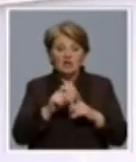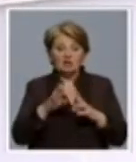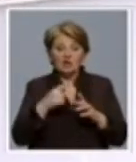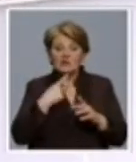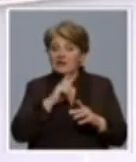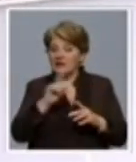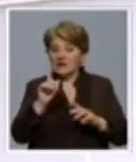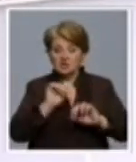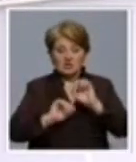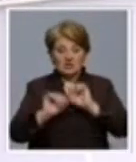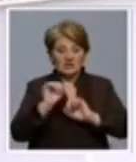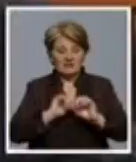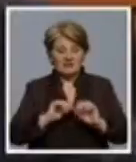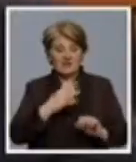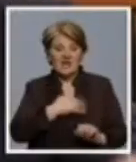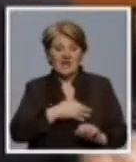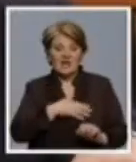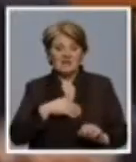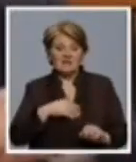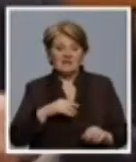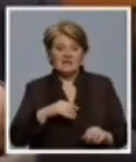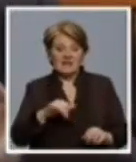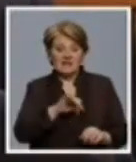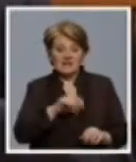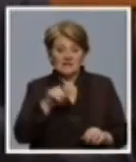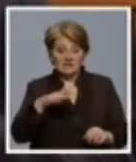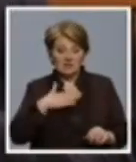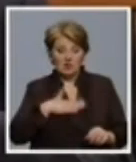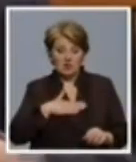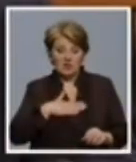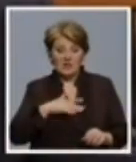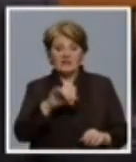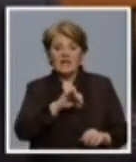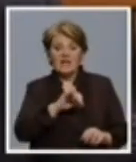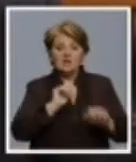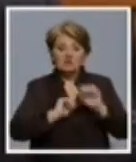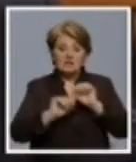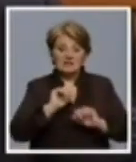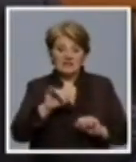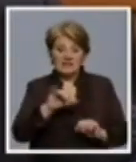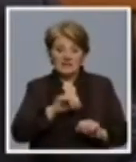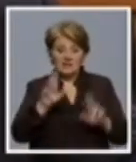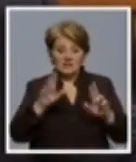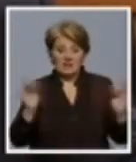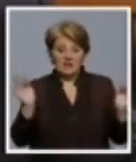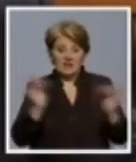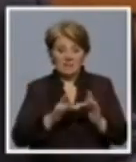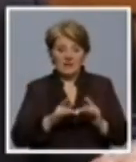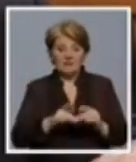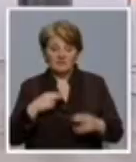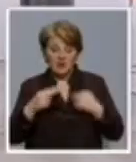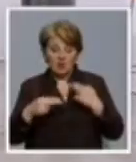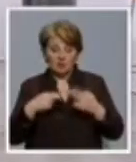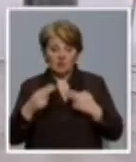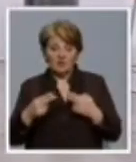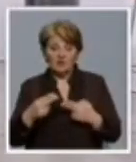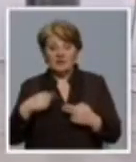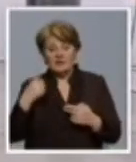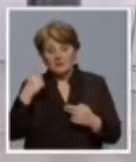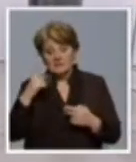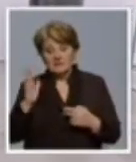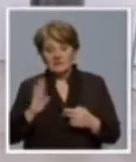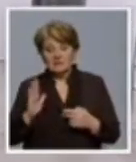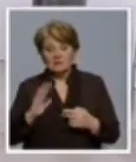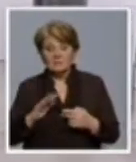nije, neće štititi interese Hrvatskog naroda u Bosni i Hercegovini. Svi oni koji s njim žele štiti te interese su stvarni nepreznih Hrvatskog 20 sekundi replike nije, mislim da